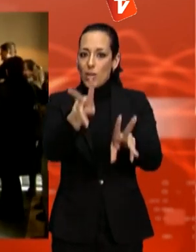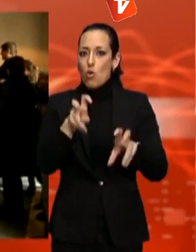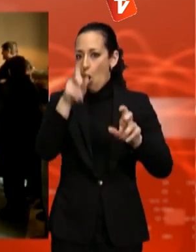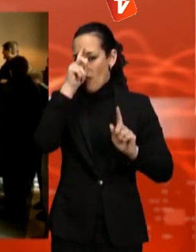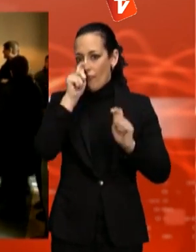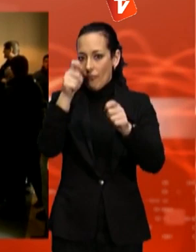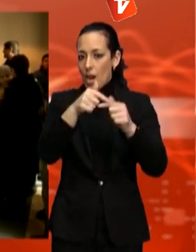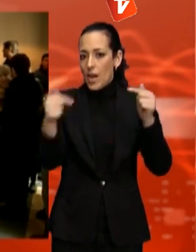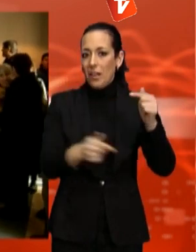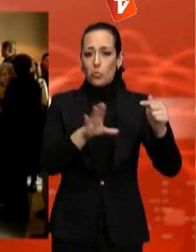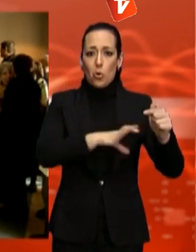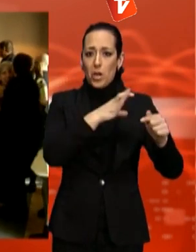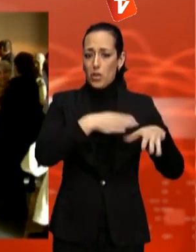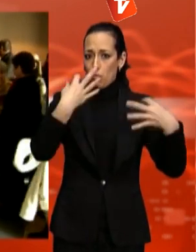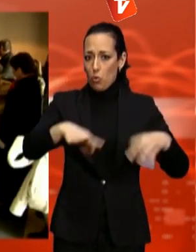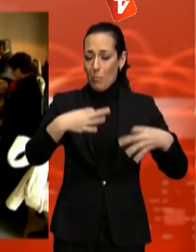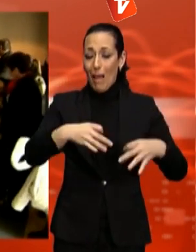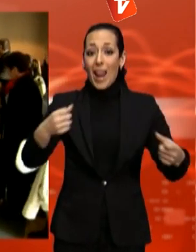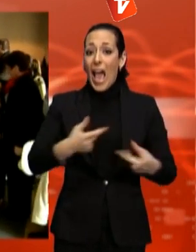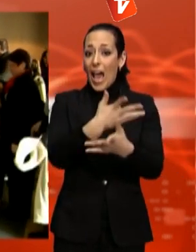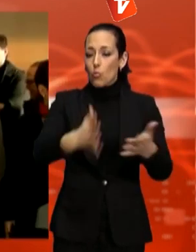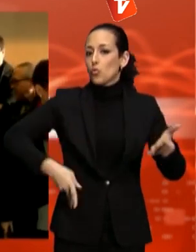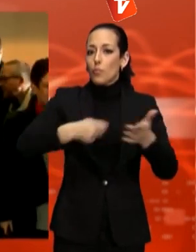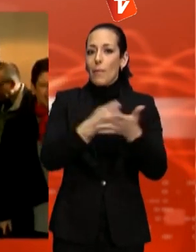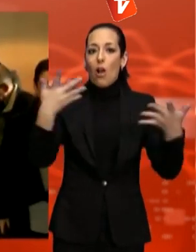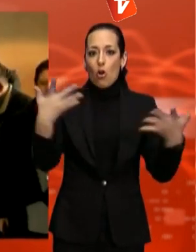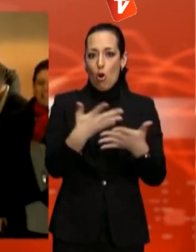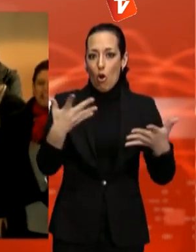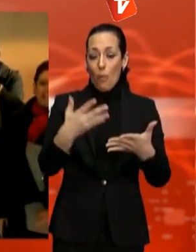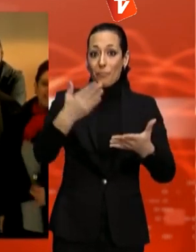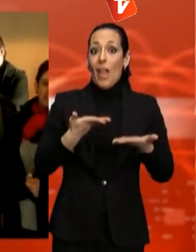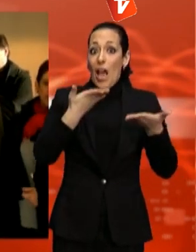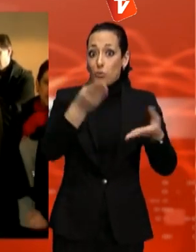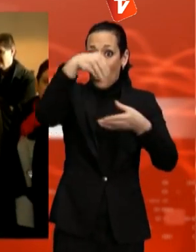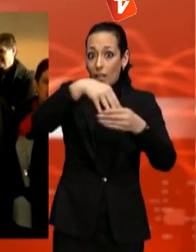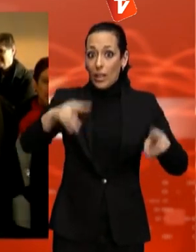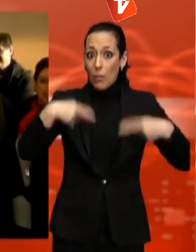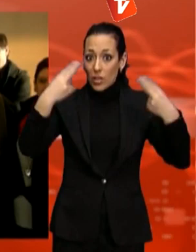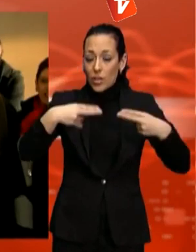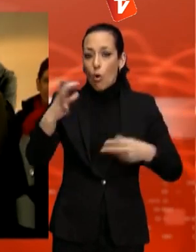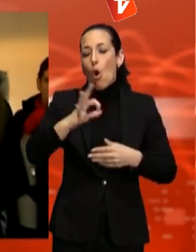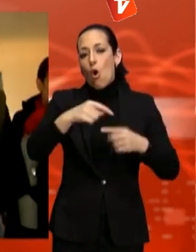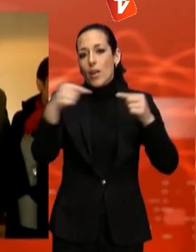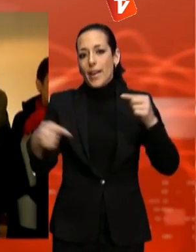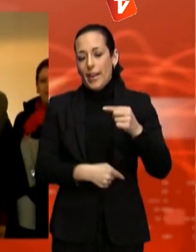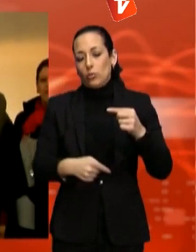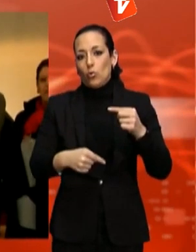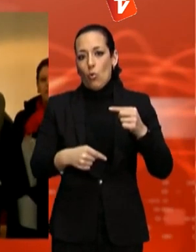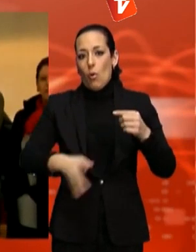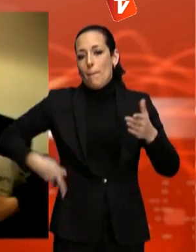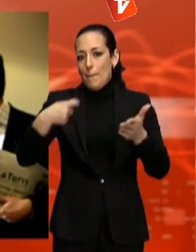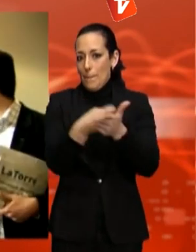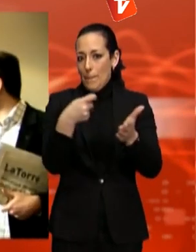col·laborant amb entitats o fent feines en algun dels dos tors del menjador, els altres amb diners, a 6 euros i mig al